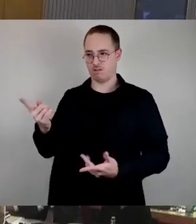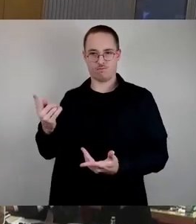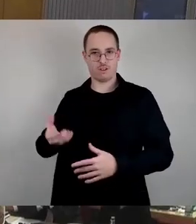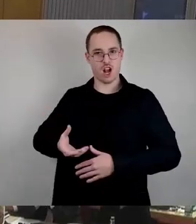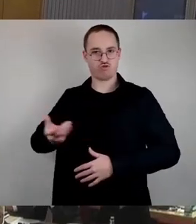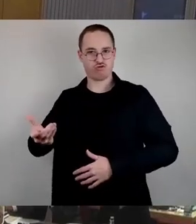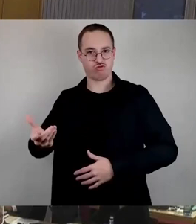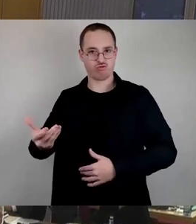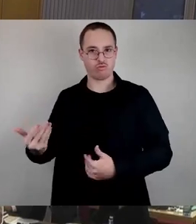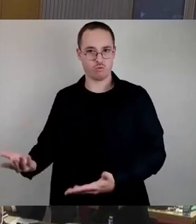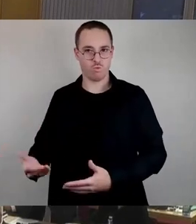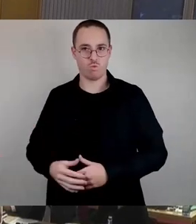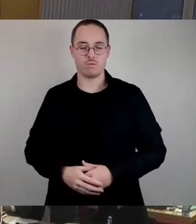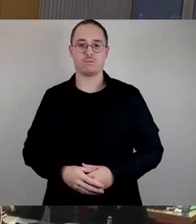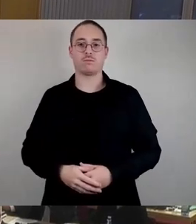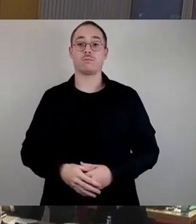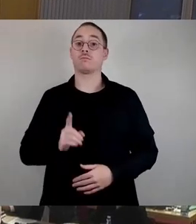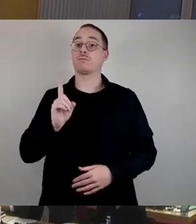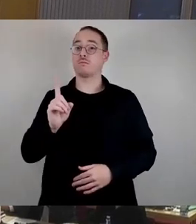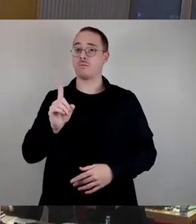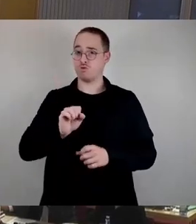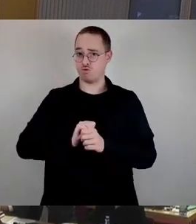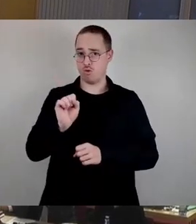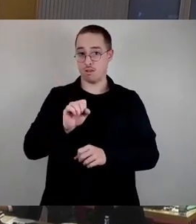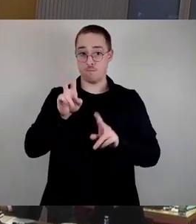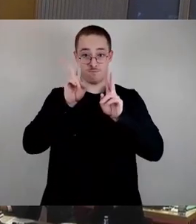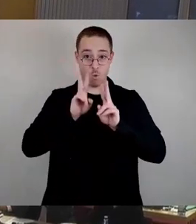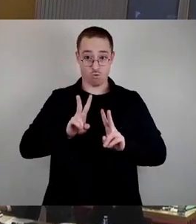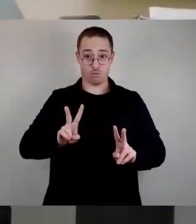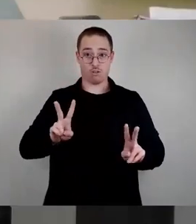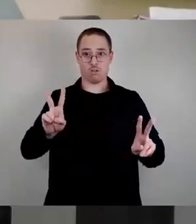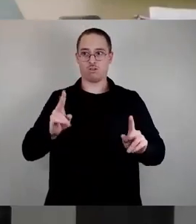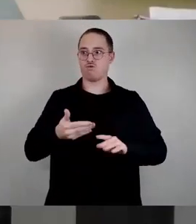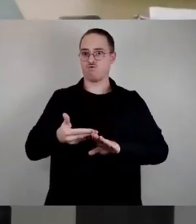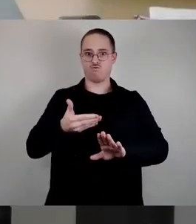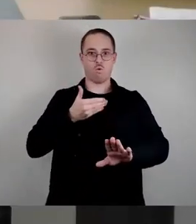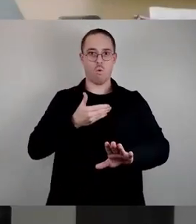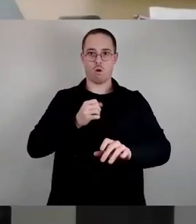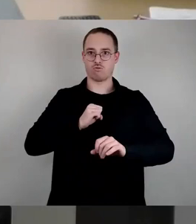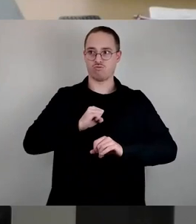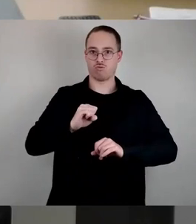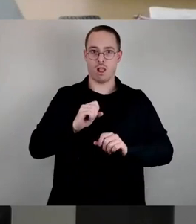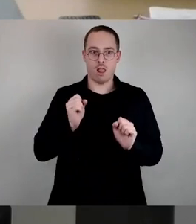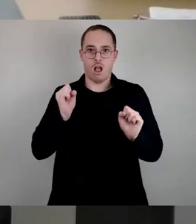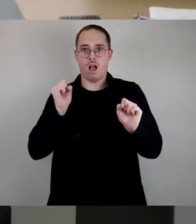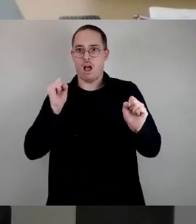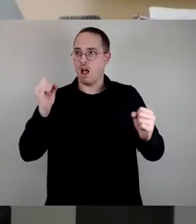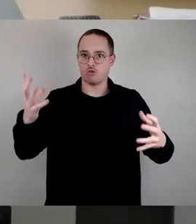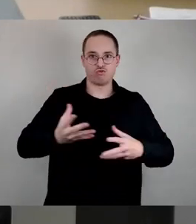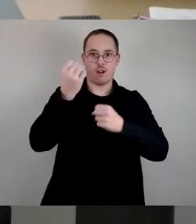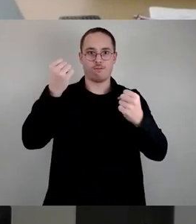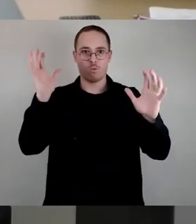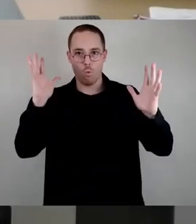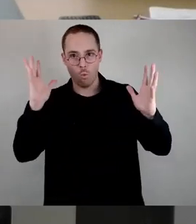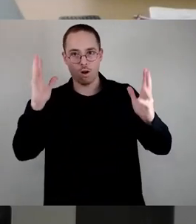Und doch wäre ich vorsichtig mit vorschnellem Triumphgeheue. Wie die jüngst veröffentlichte Mittelstudie der Friedrich-Ebert-Stiftung belegt,